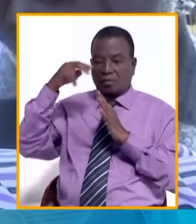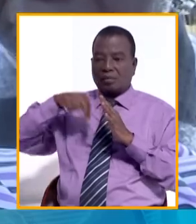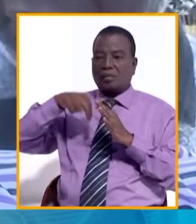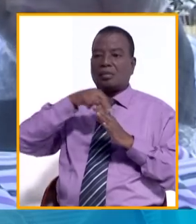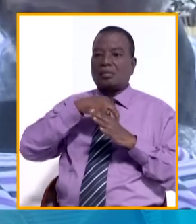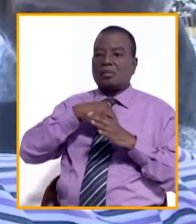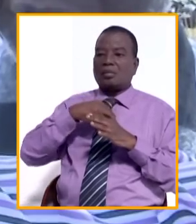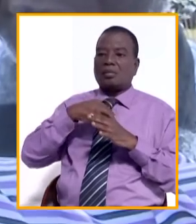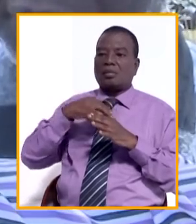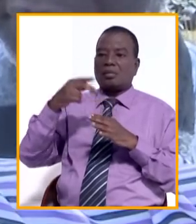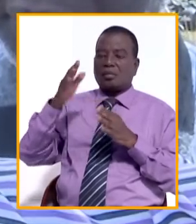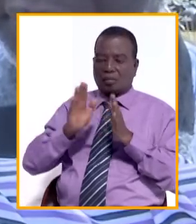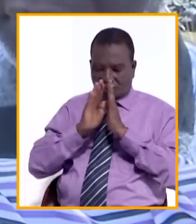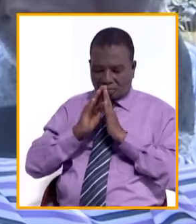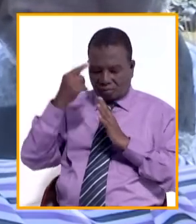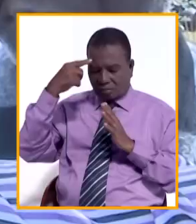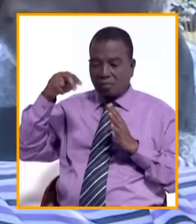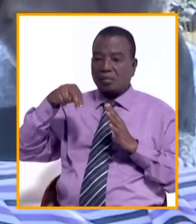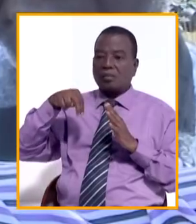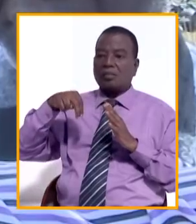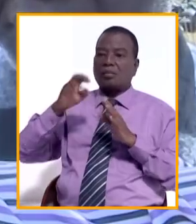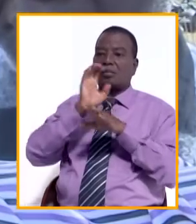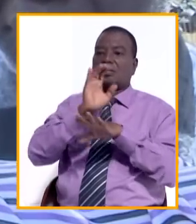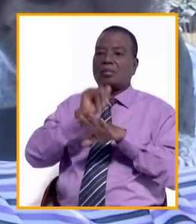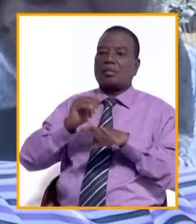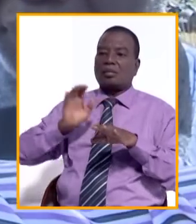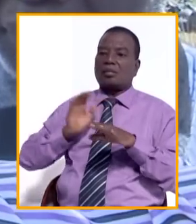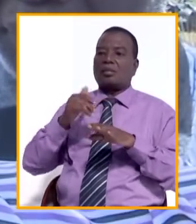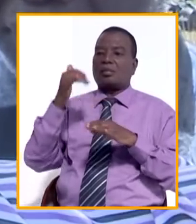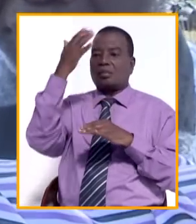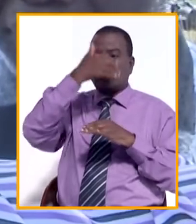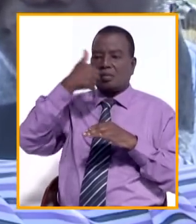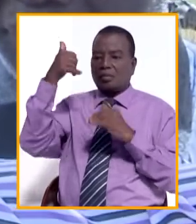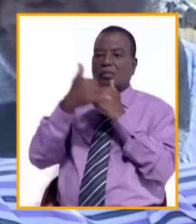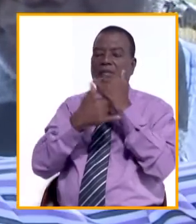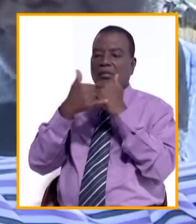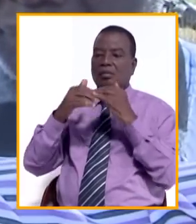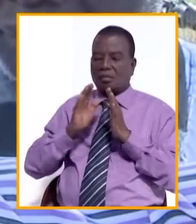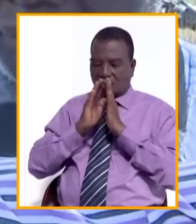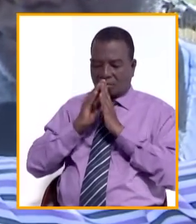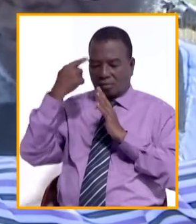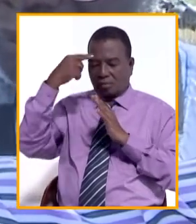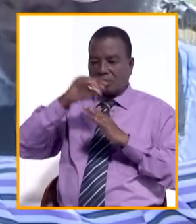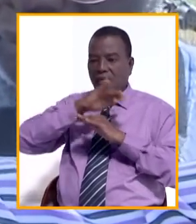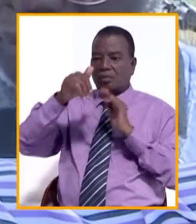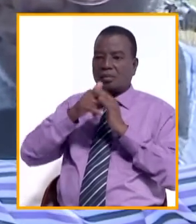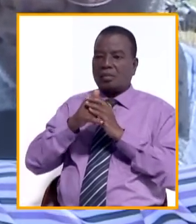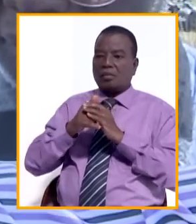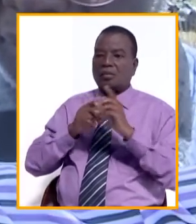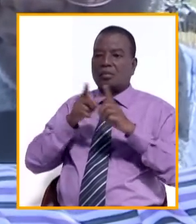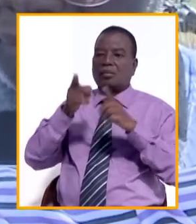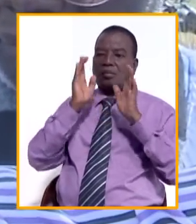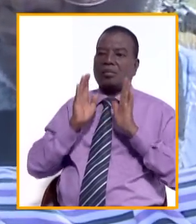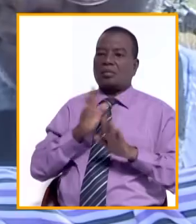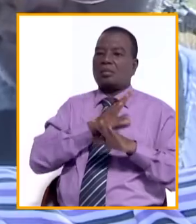prier pour la Côte d'Ivoire, notre beau pays, de prier pour tous ses dirigeants et